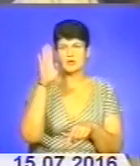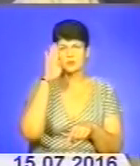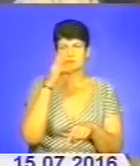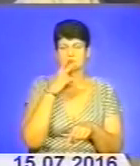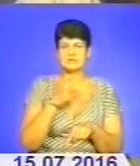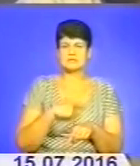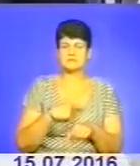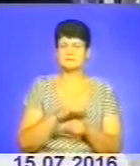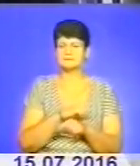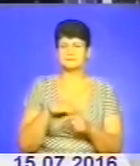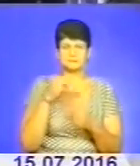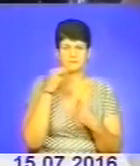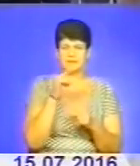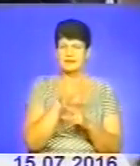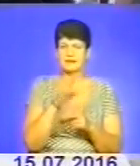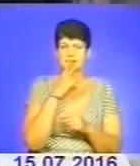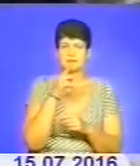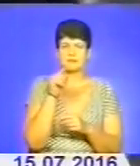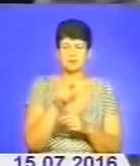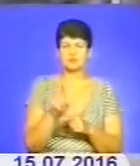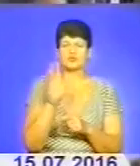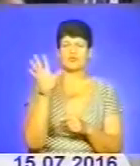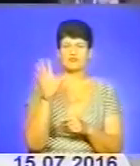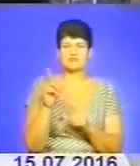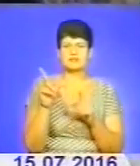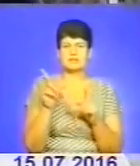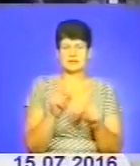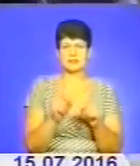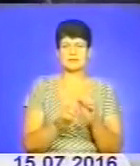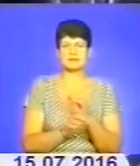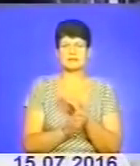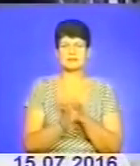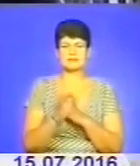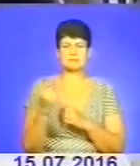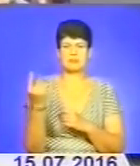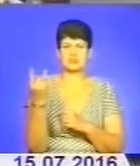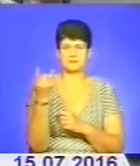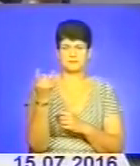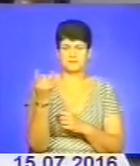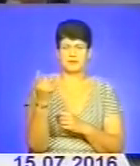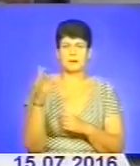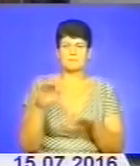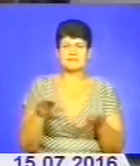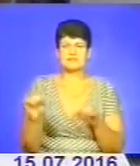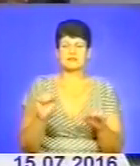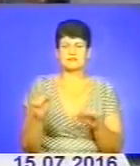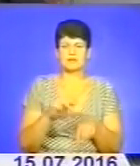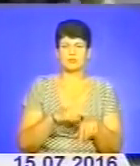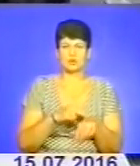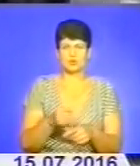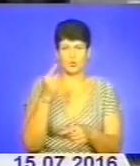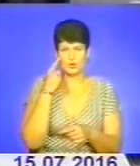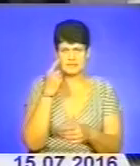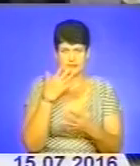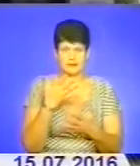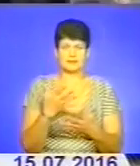себе як найкраще, незважаючи, що майже всі їхали на схід вперше. Місцеві керівники поліції оцінили нашу службу,